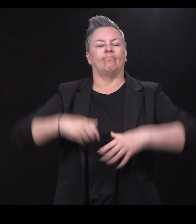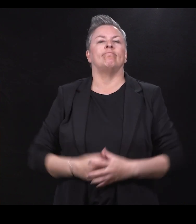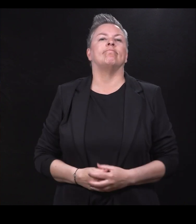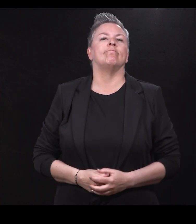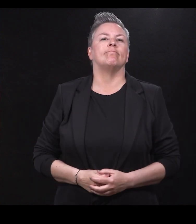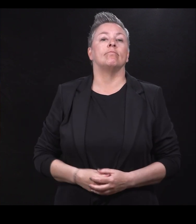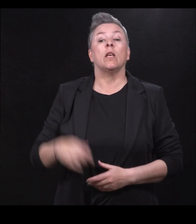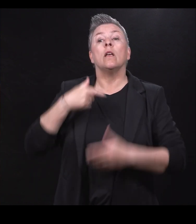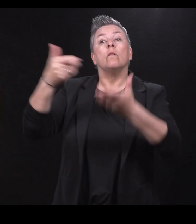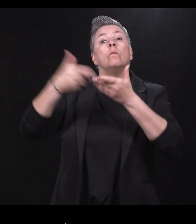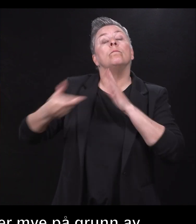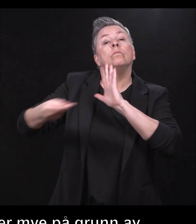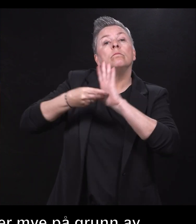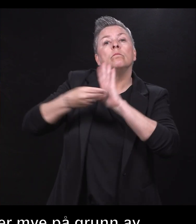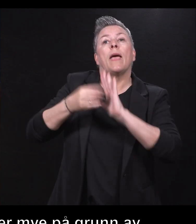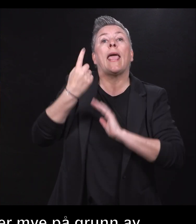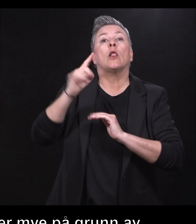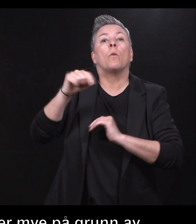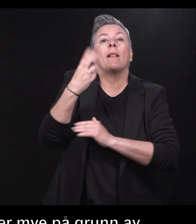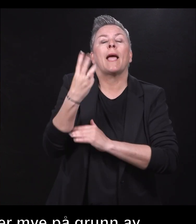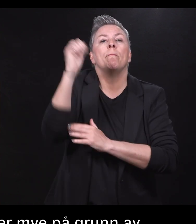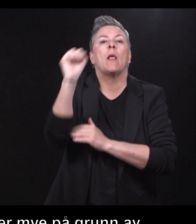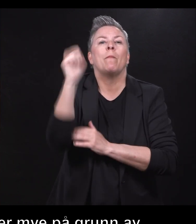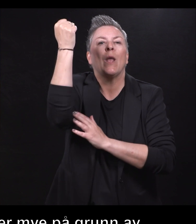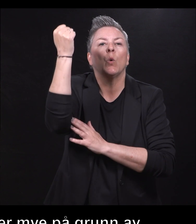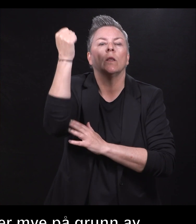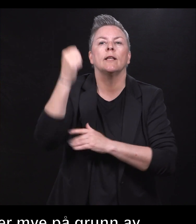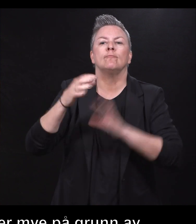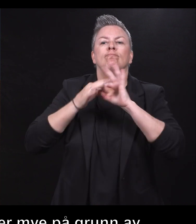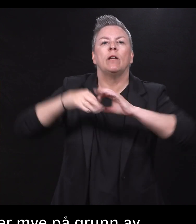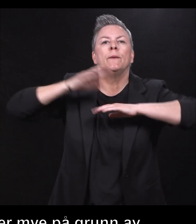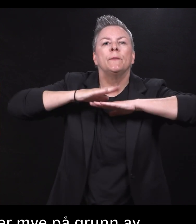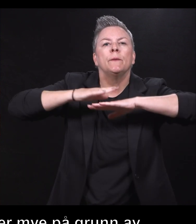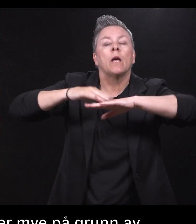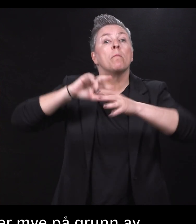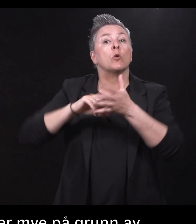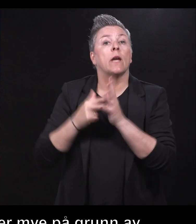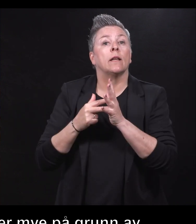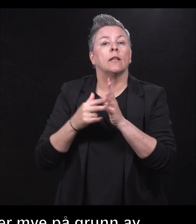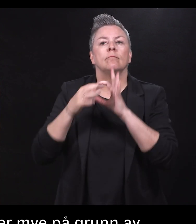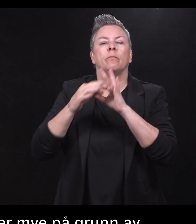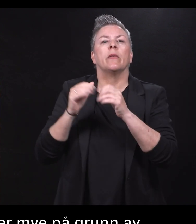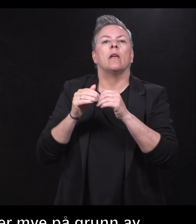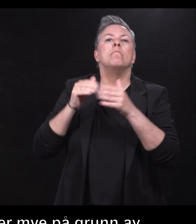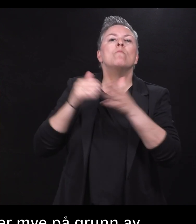Vi fikk støtte 1,3 millioner til å gjøre et forebyggende prosjekt mot utenforskap.